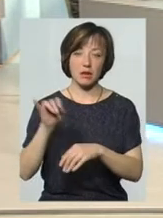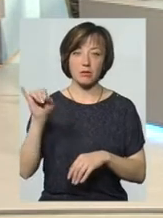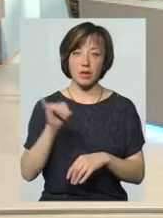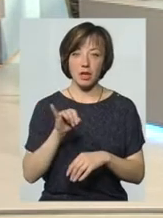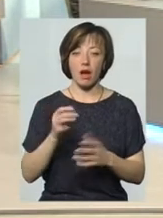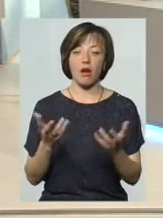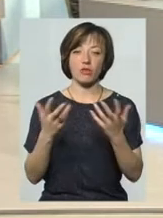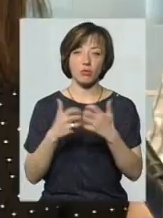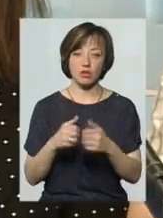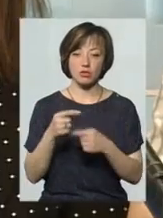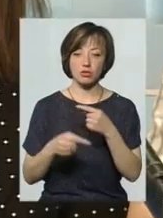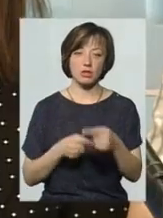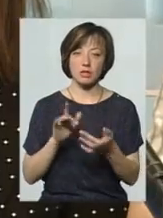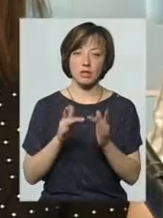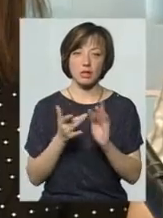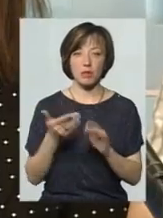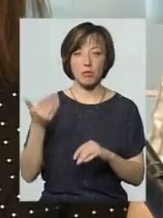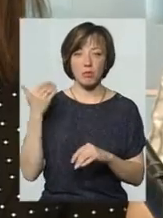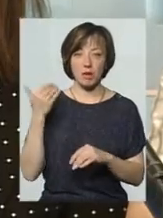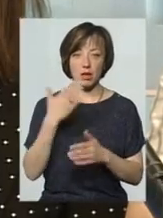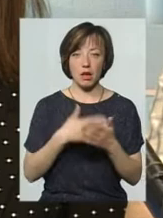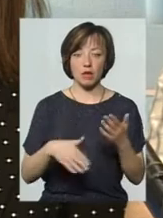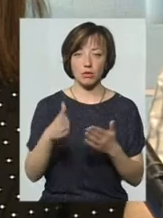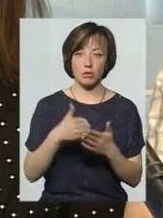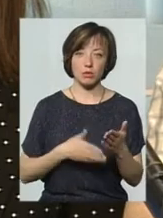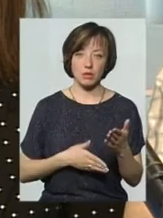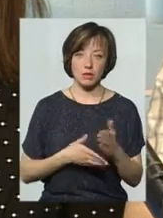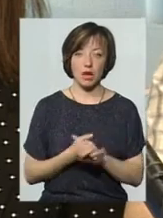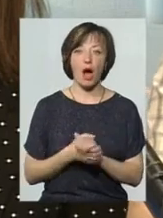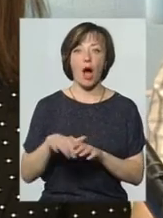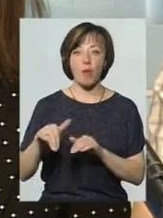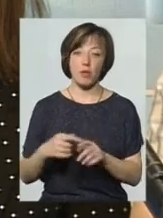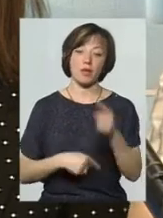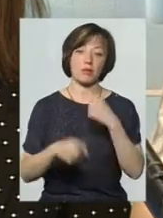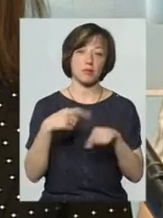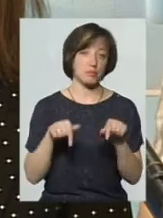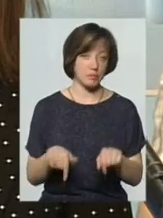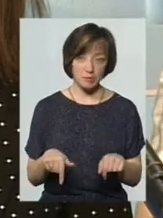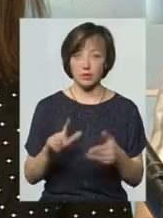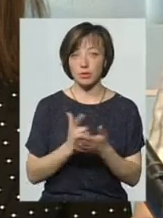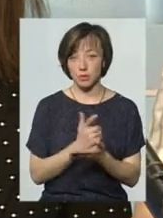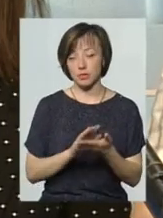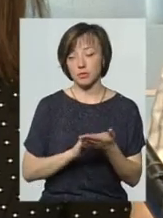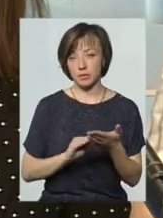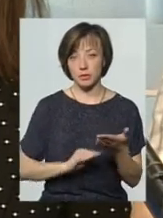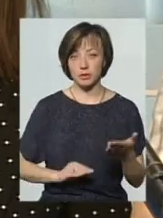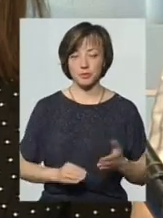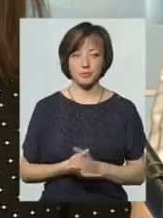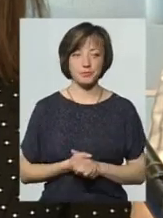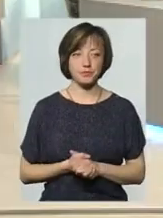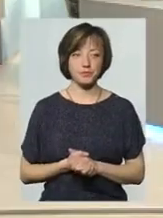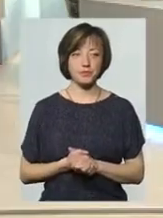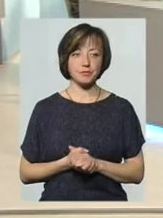автоматично через інтернет та попередньо анулюється. А потім людина повертається і приходить знову, щоб підписувати.